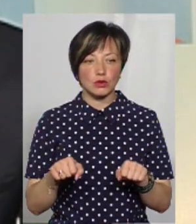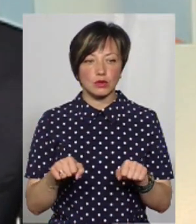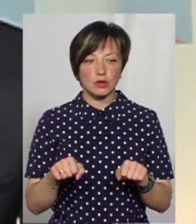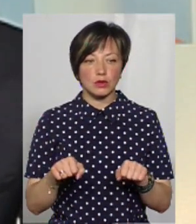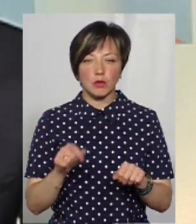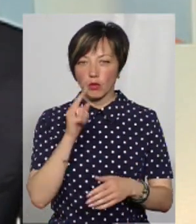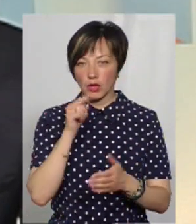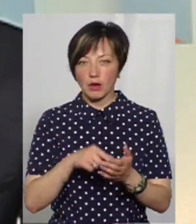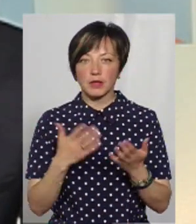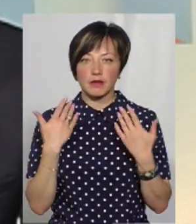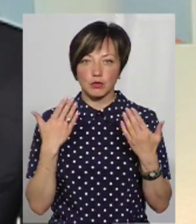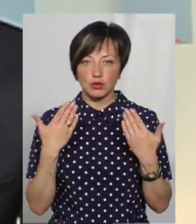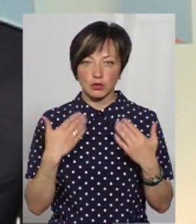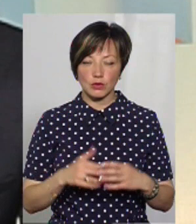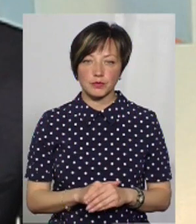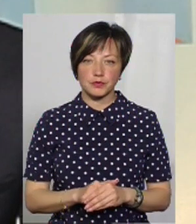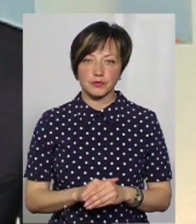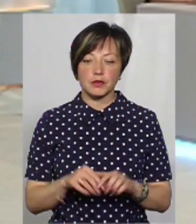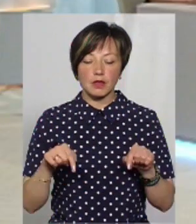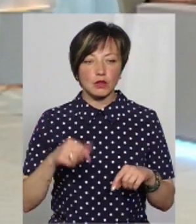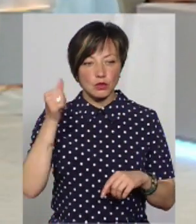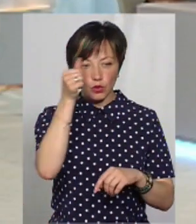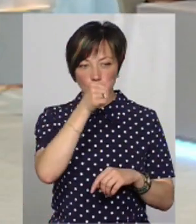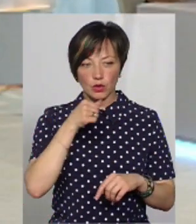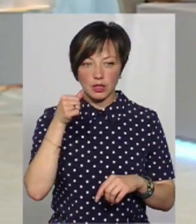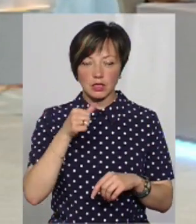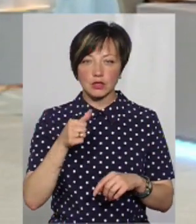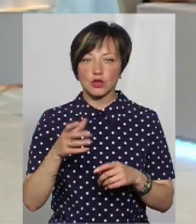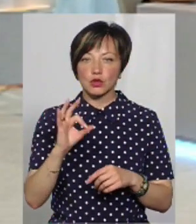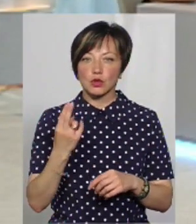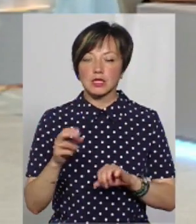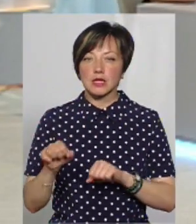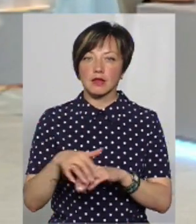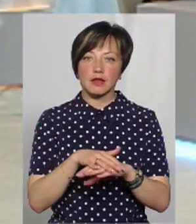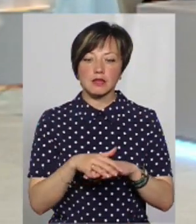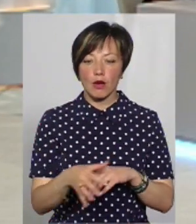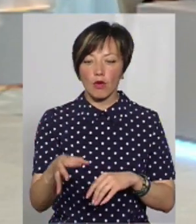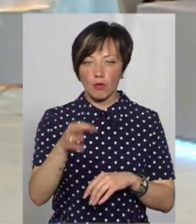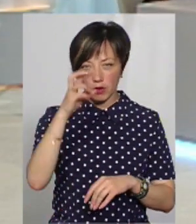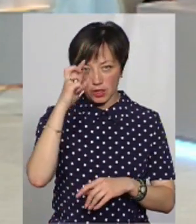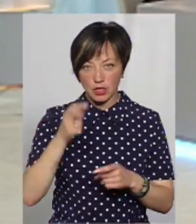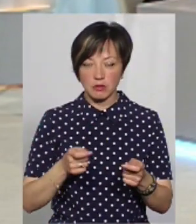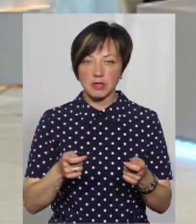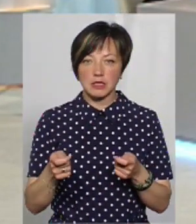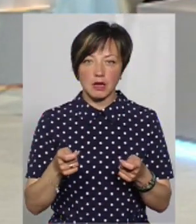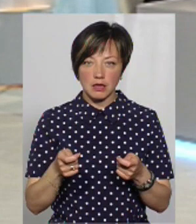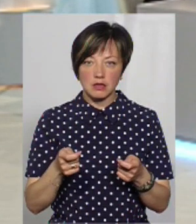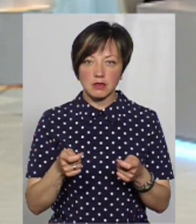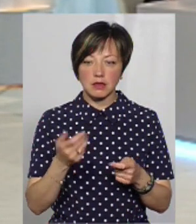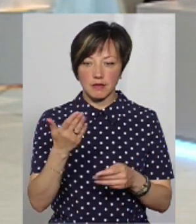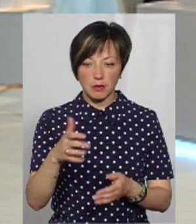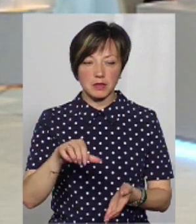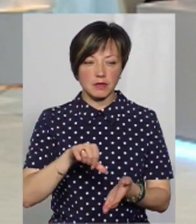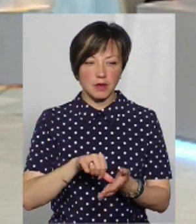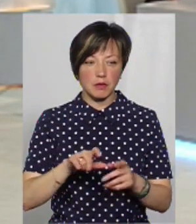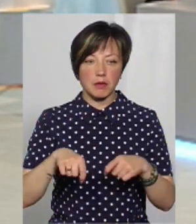потрапити на відпочинок. Цьогоріч Департамент соцзахисту населення облдержадміністрації, ви його